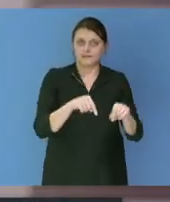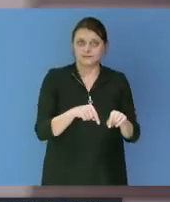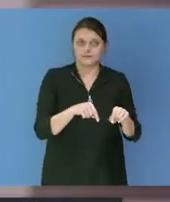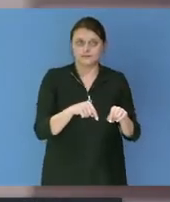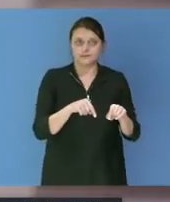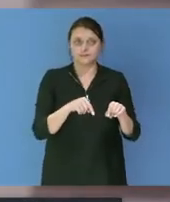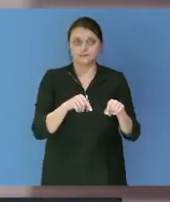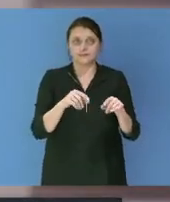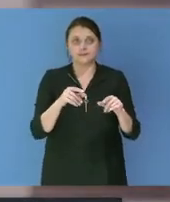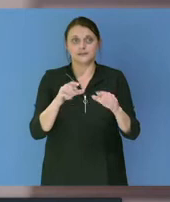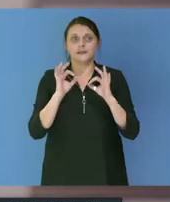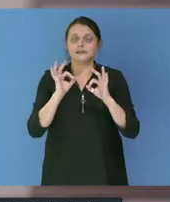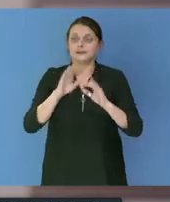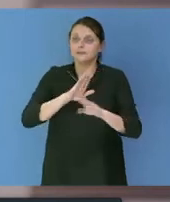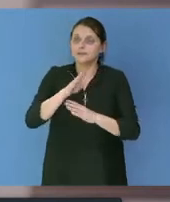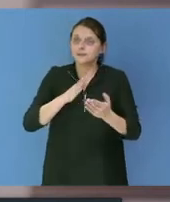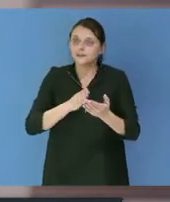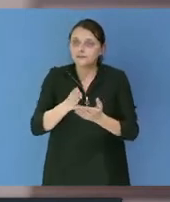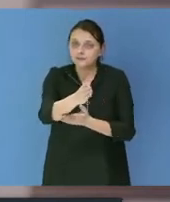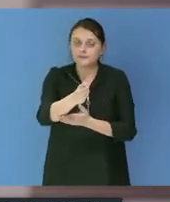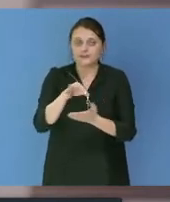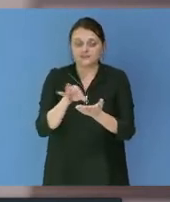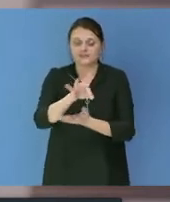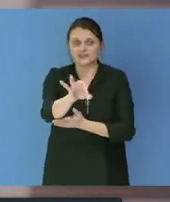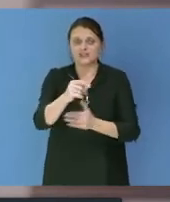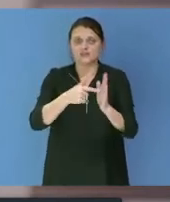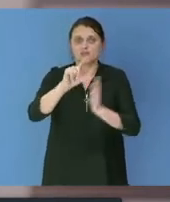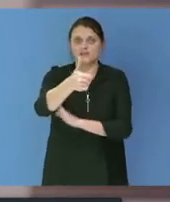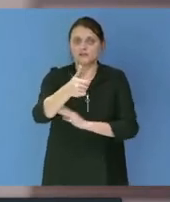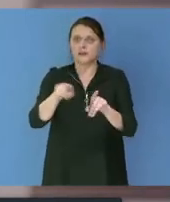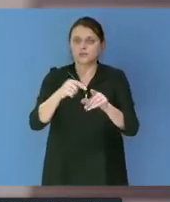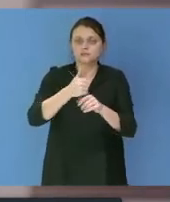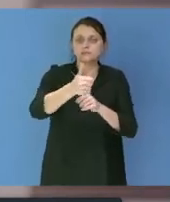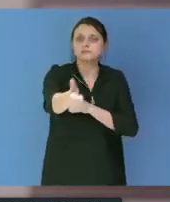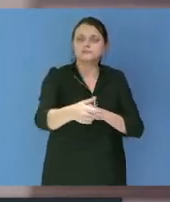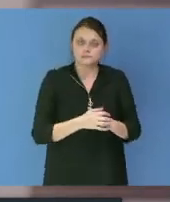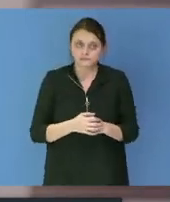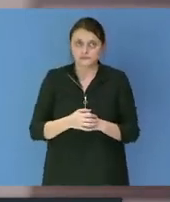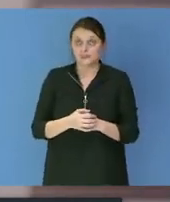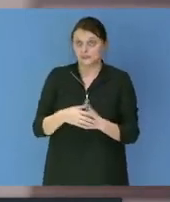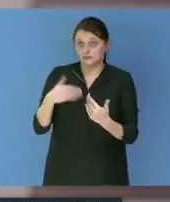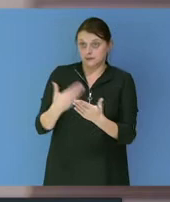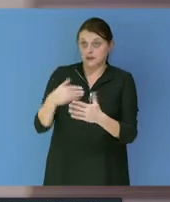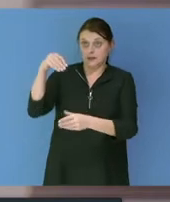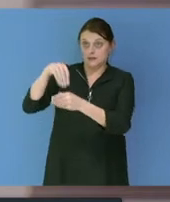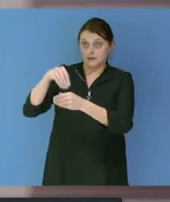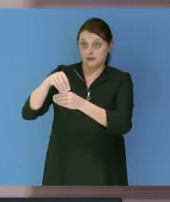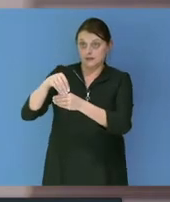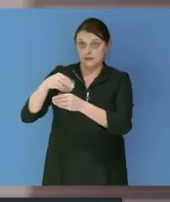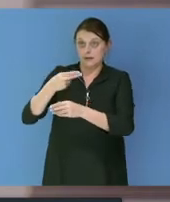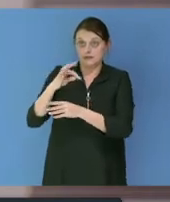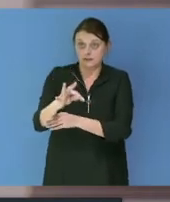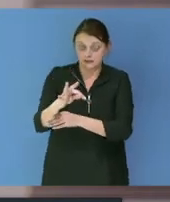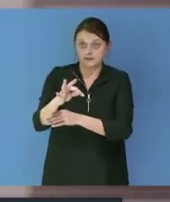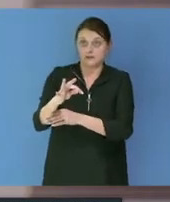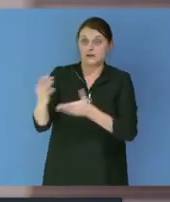des axes d'effort pour 2021 et les années suivantes. Je remarque par ailleurs une épargne nette affectée par la baisse des recettes réelles